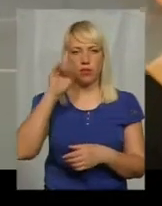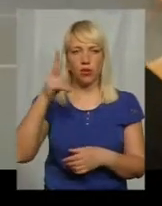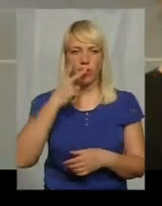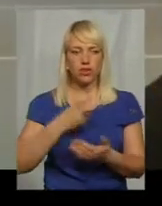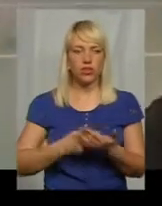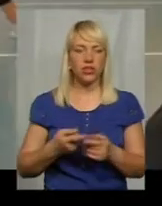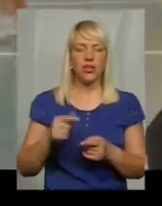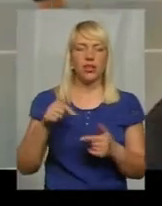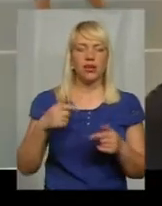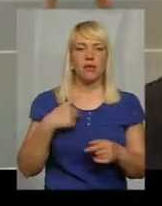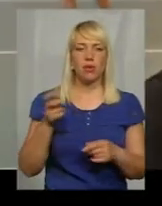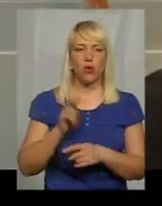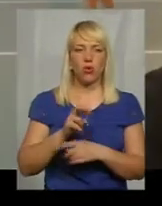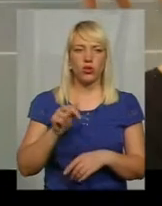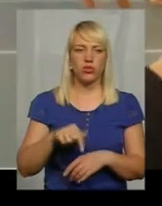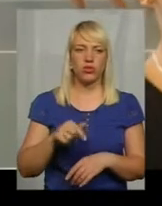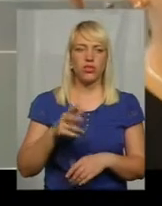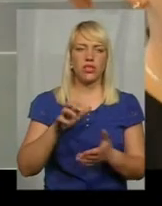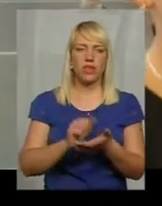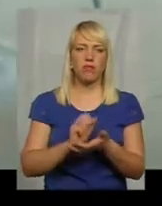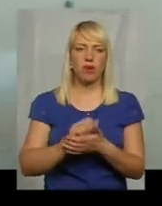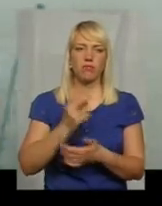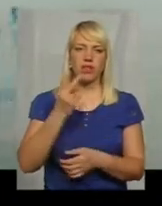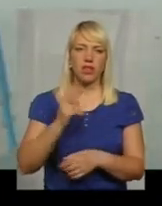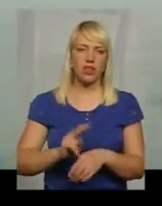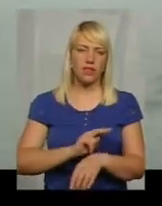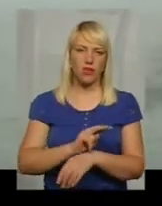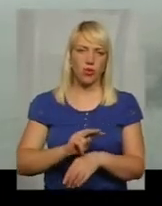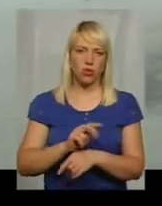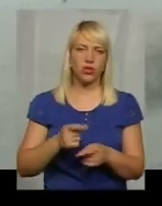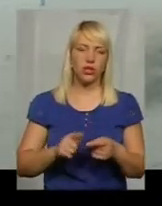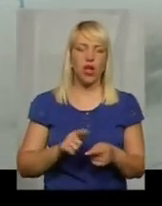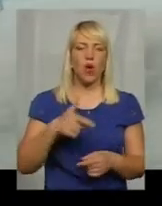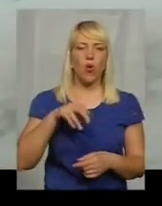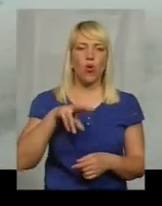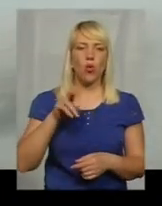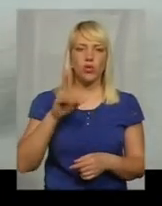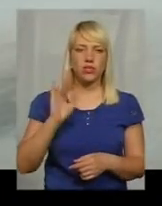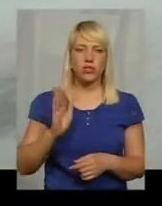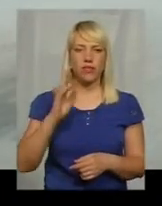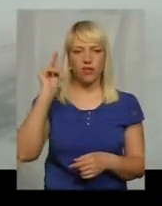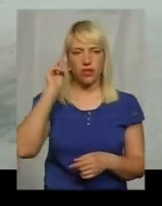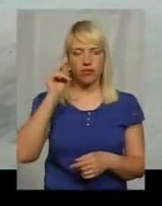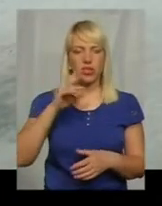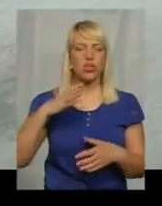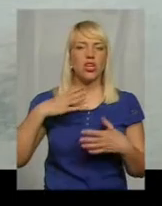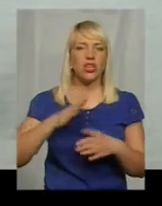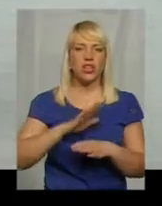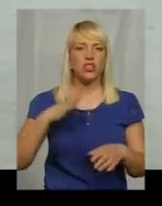Чотири рази на тиждень приходимо сюди, займаємося дві години. У Голоскові навчаються не чекати, поки хтось